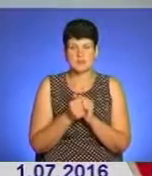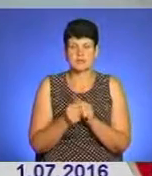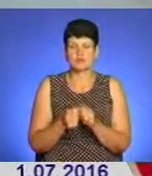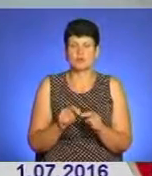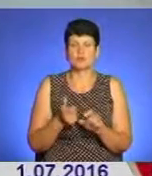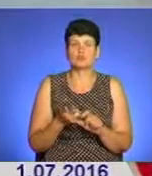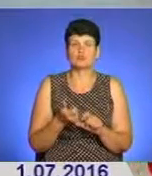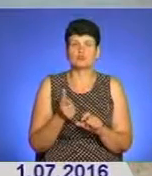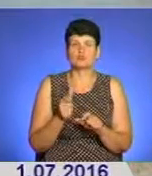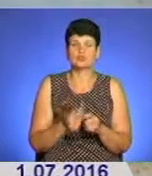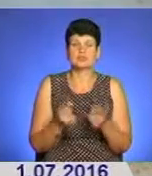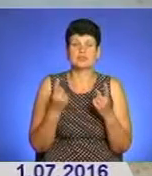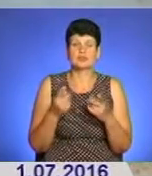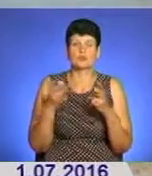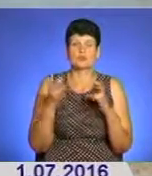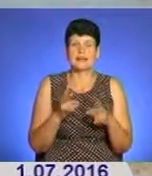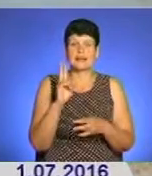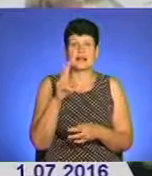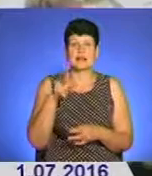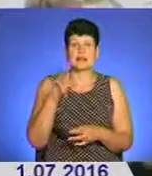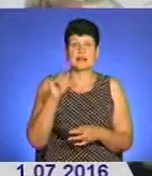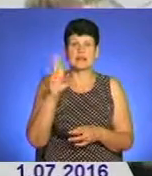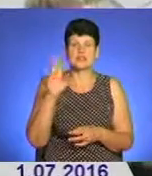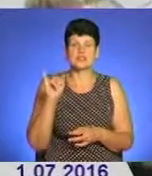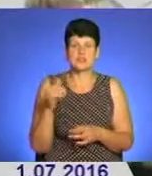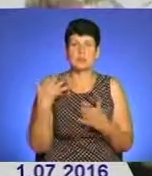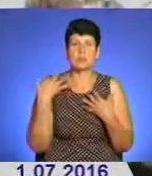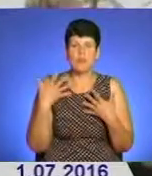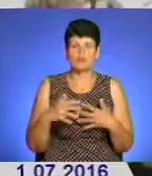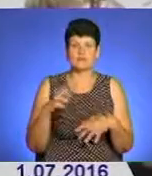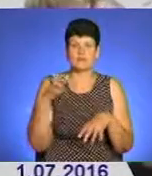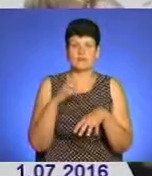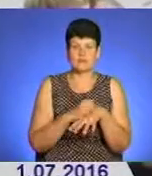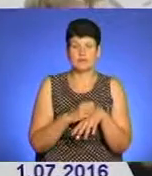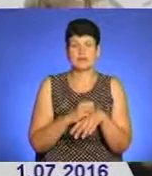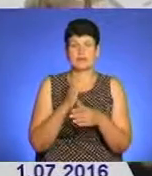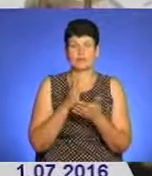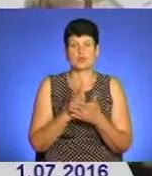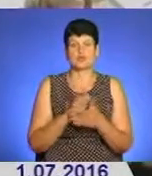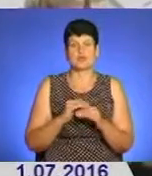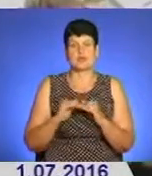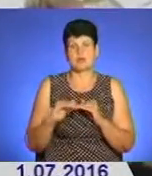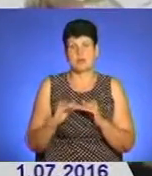небезпеку кліщі, адже уже зафіксовані випадки укусів ними на пляжах Тернополя, кажуть спеціалісти.